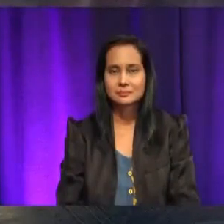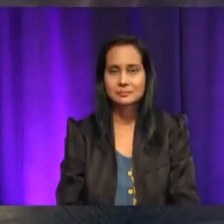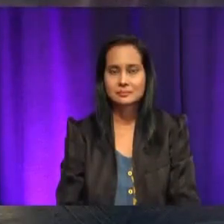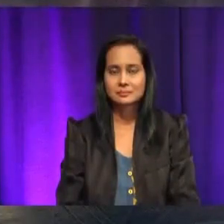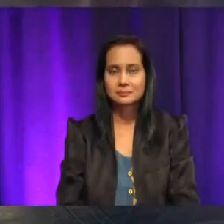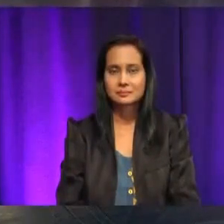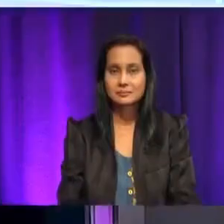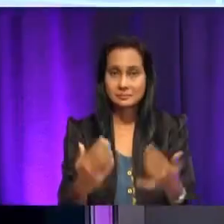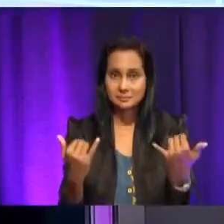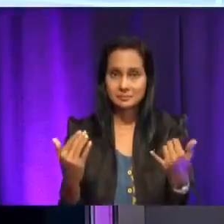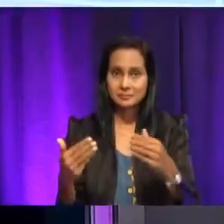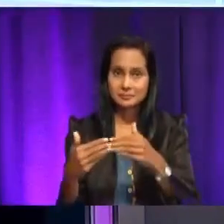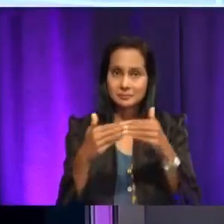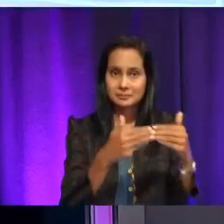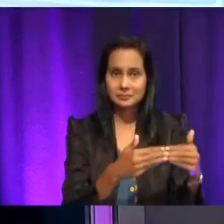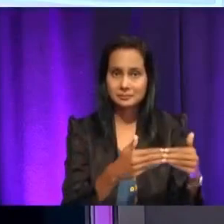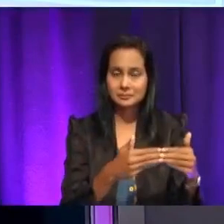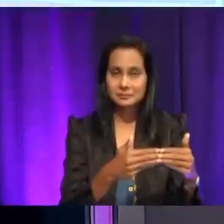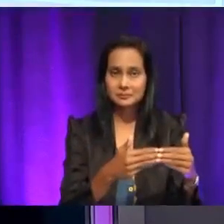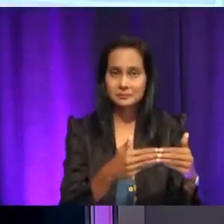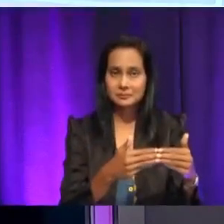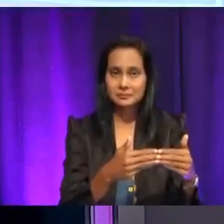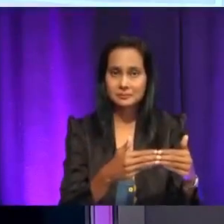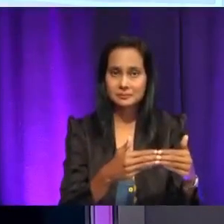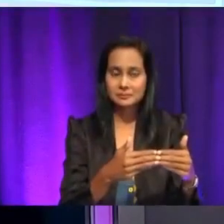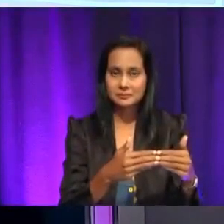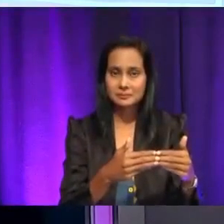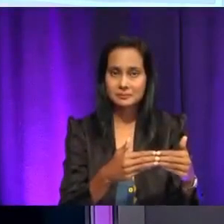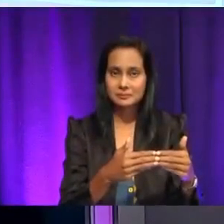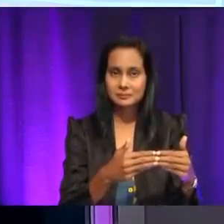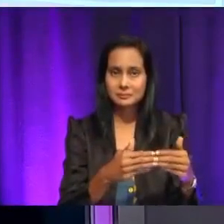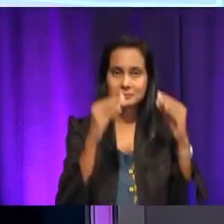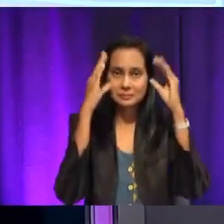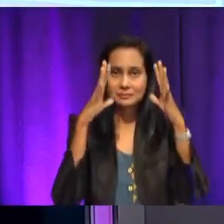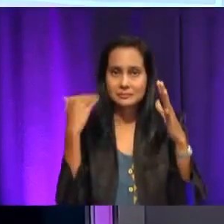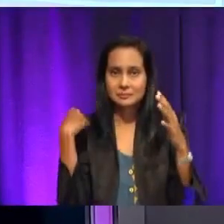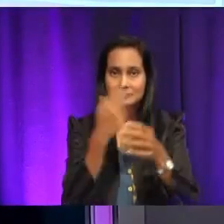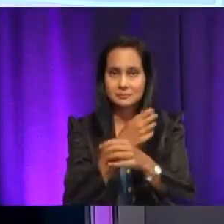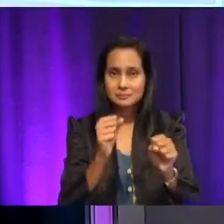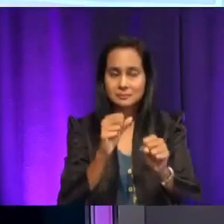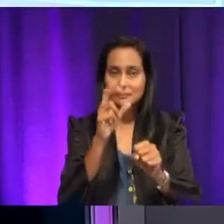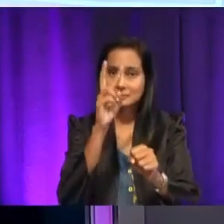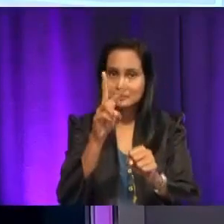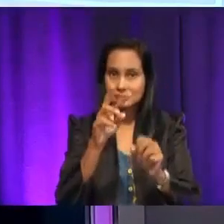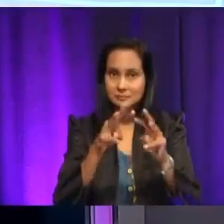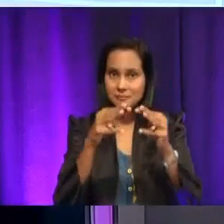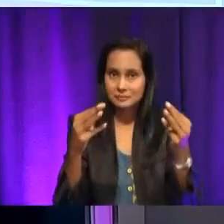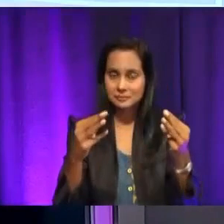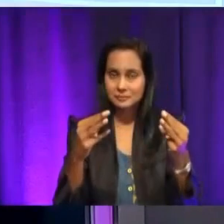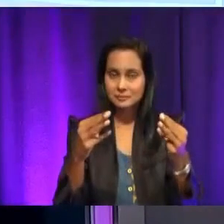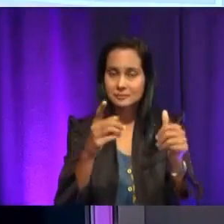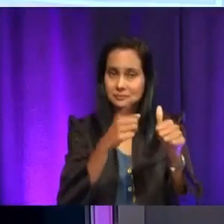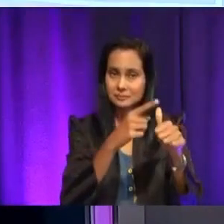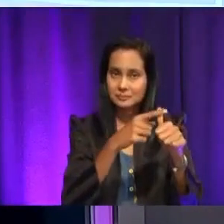Kita teruskan. Sekarang, bersama dengan Cikgu di sini, Cikgu ada sediakan dua manual. Di sebelah Kak Ria, manual pencuci.